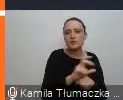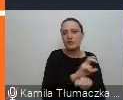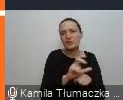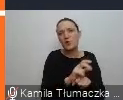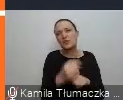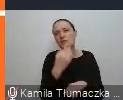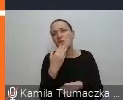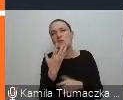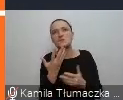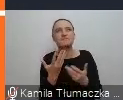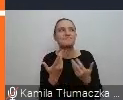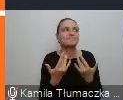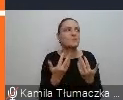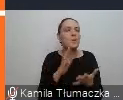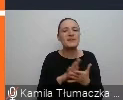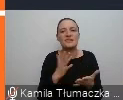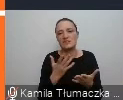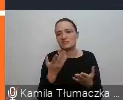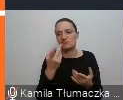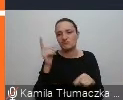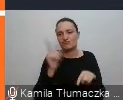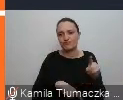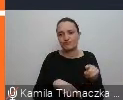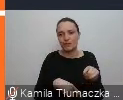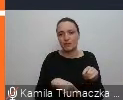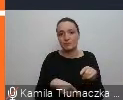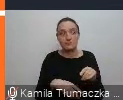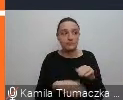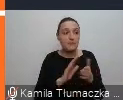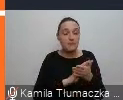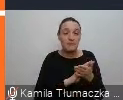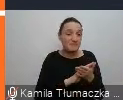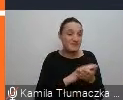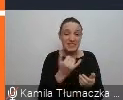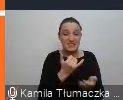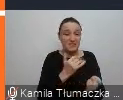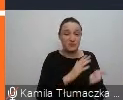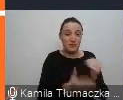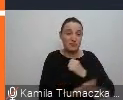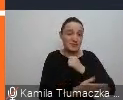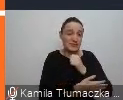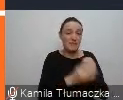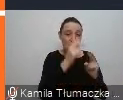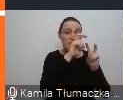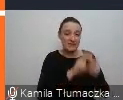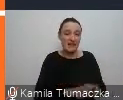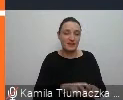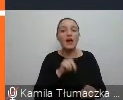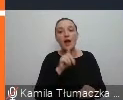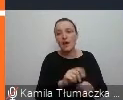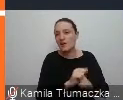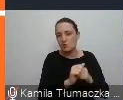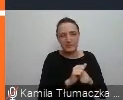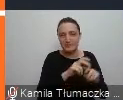raczej miał opinię jakąś złą, nie zawsze popartą badaniami i jakimiś konkretnymi argumentami, ale zawsze